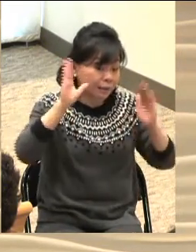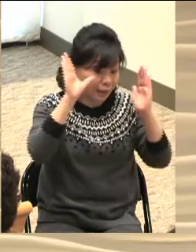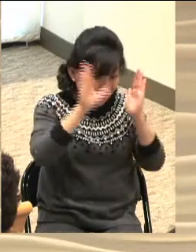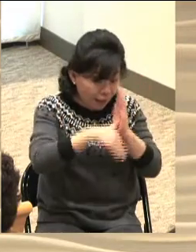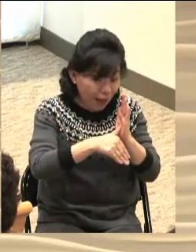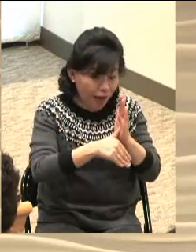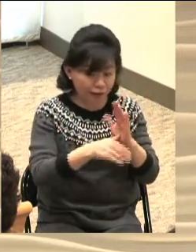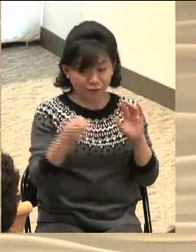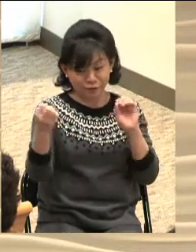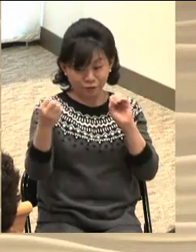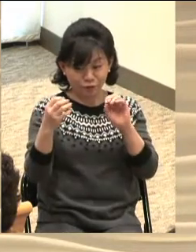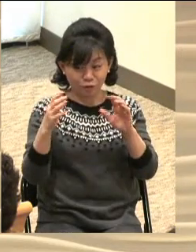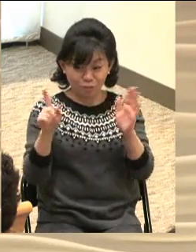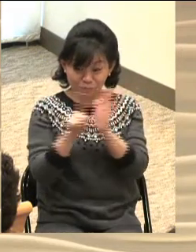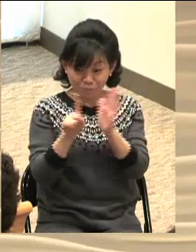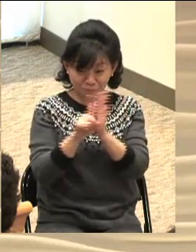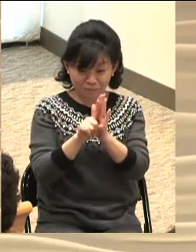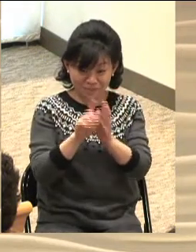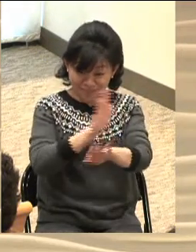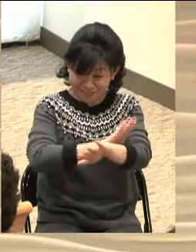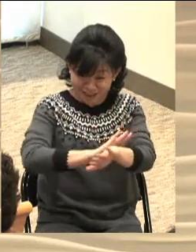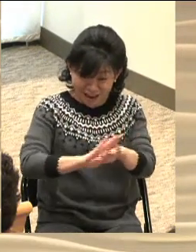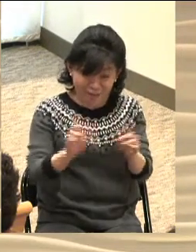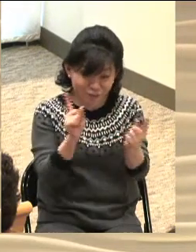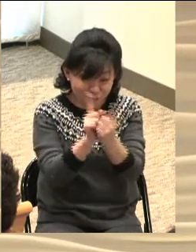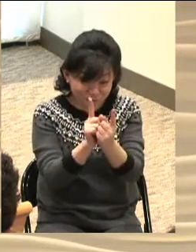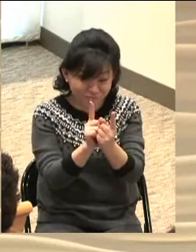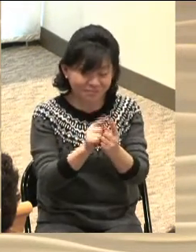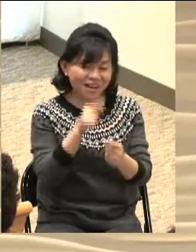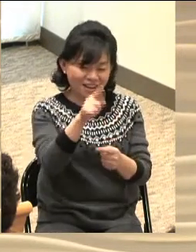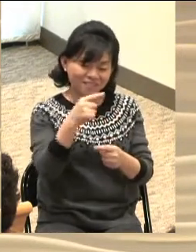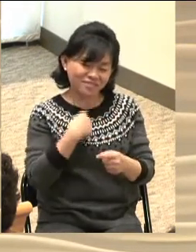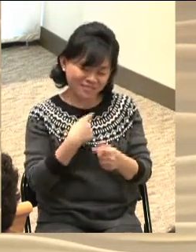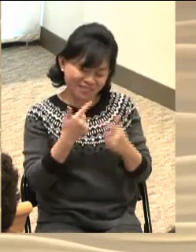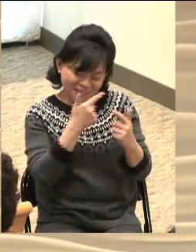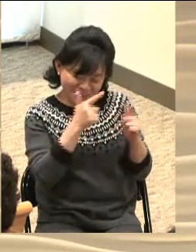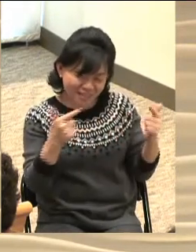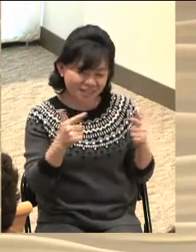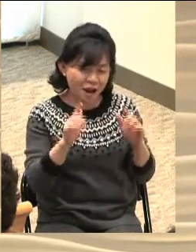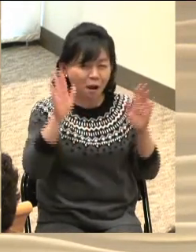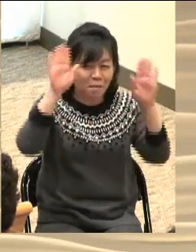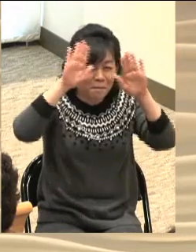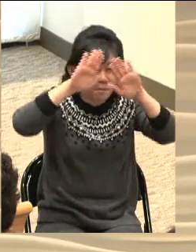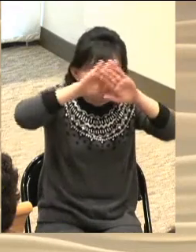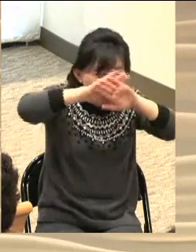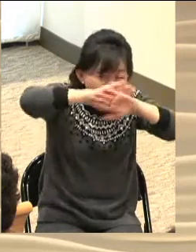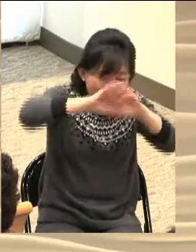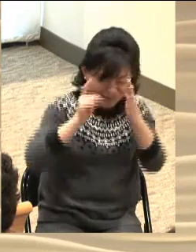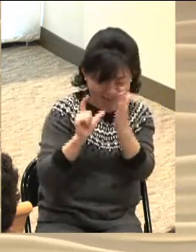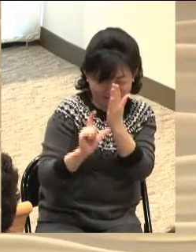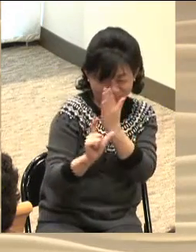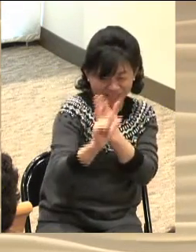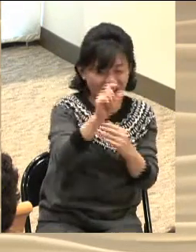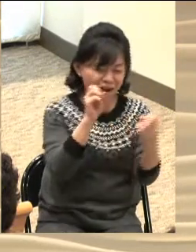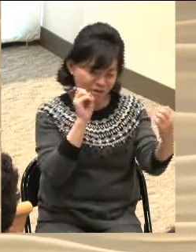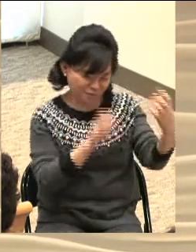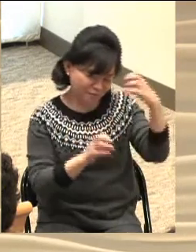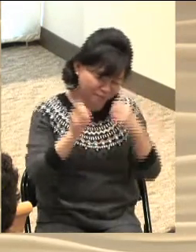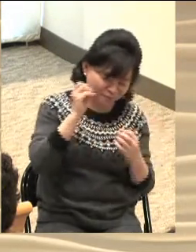통하는 믿음의 친구를 만났을 때에 밤이 깊은 줄도 모르고 피곤한 줄도 모른 채